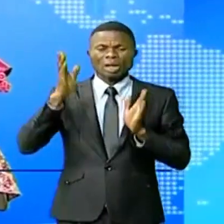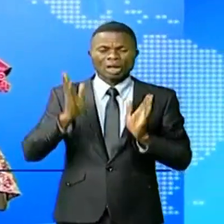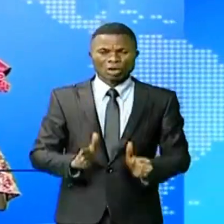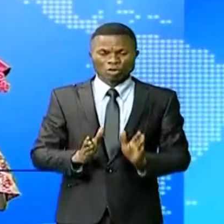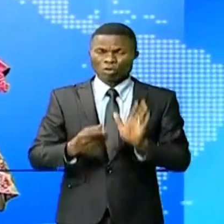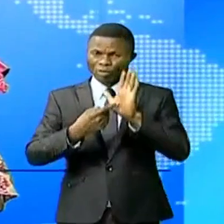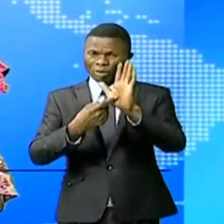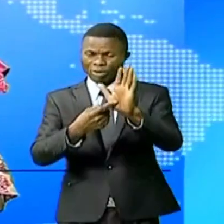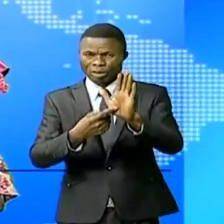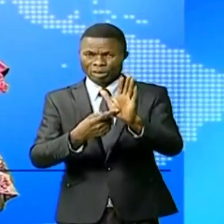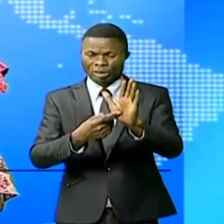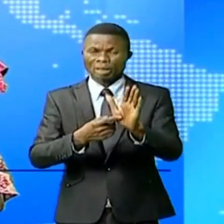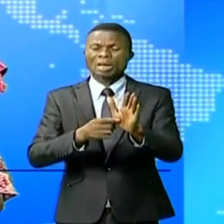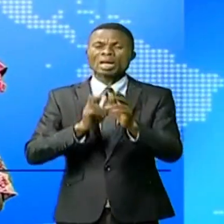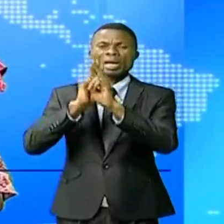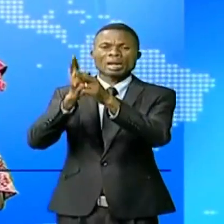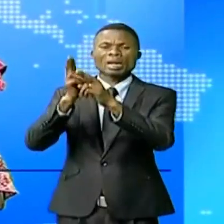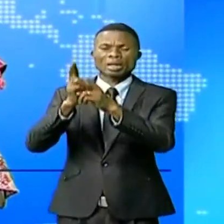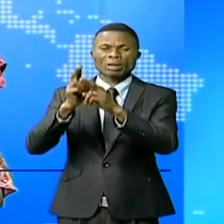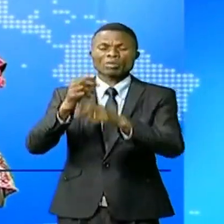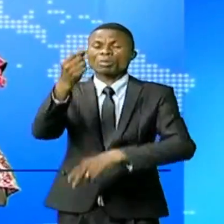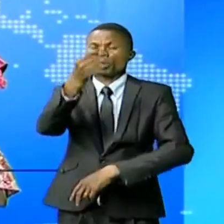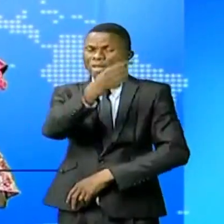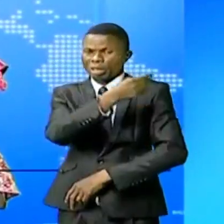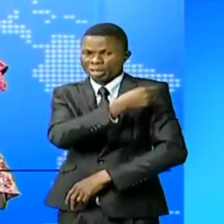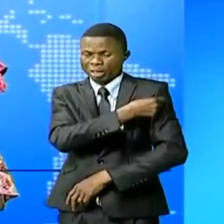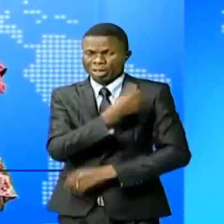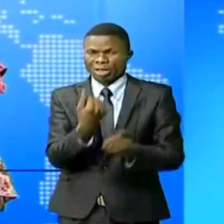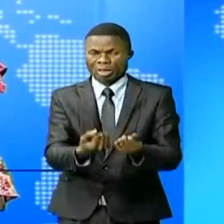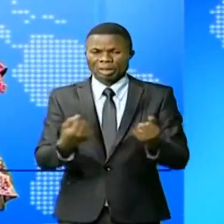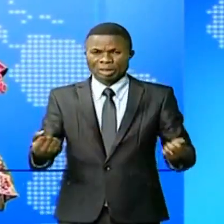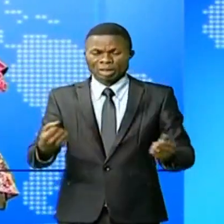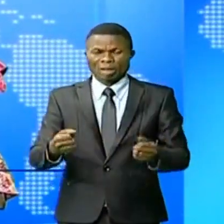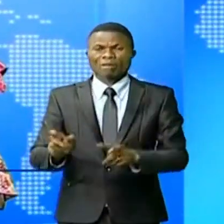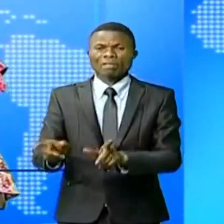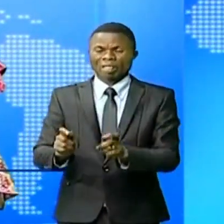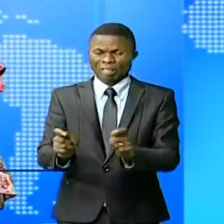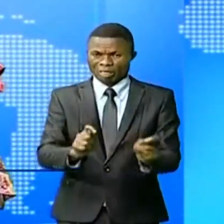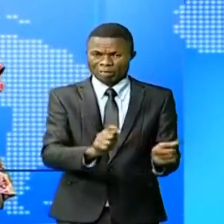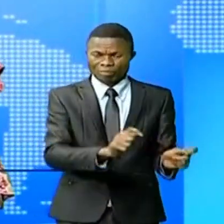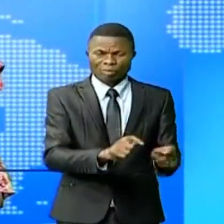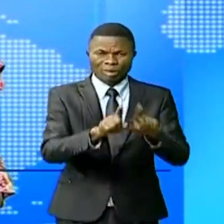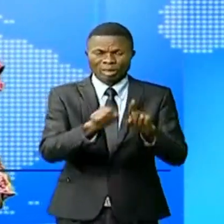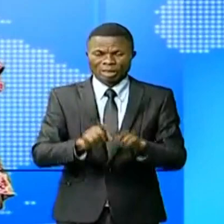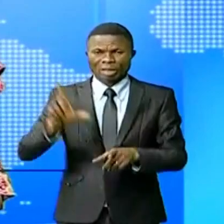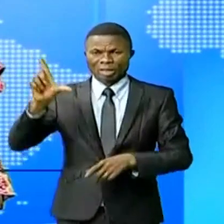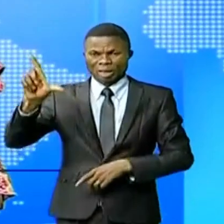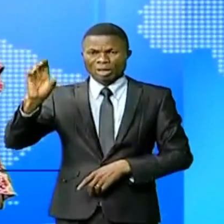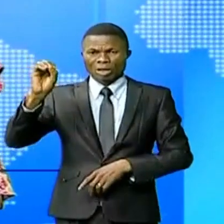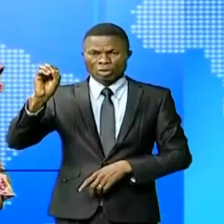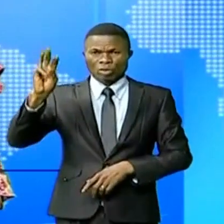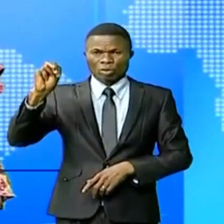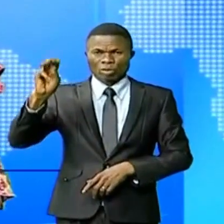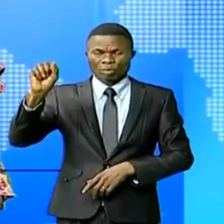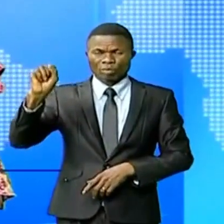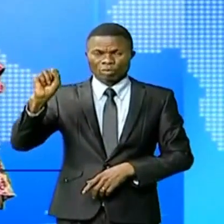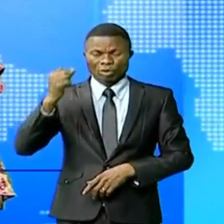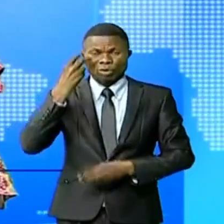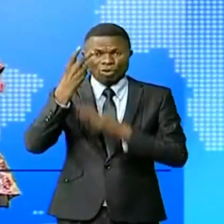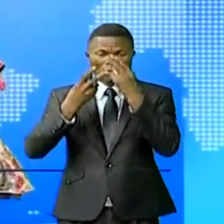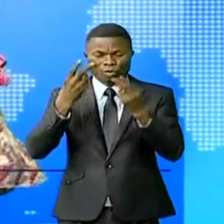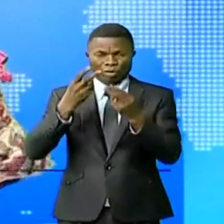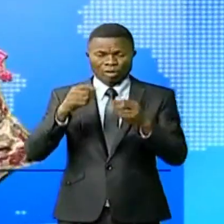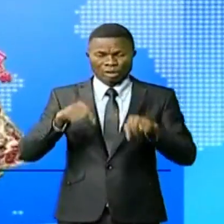présenté la revue annuelle de la vaccination des enfants de Tanganyika et ceux de l'Omami lors de son récent séjour